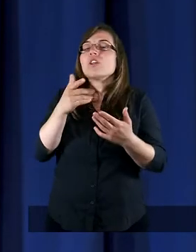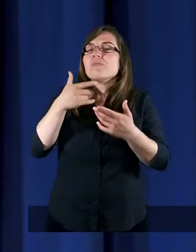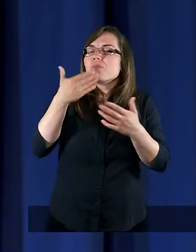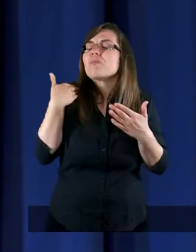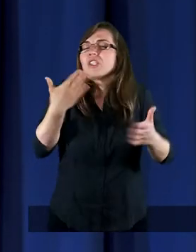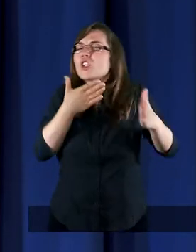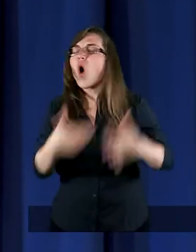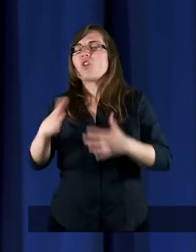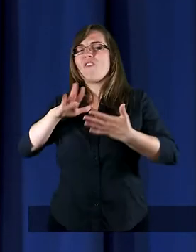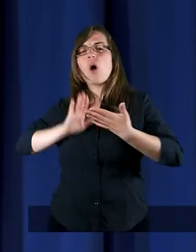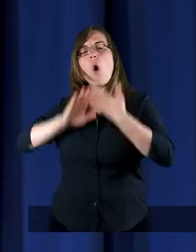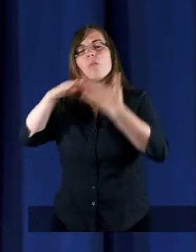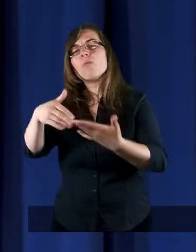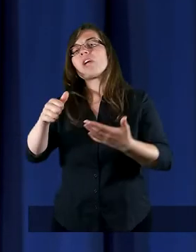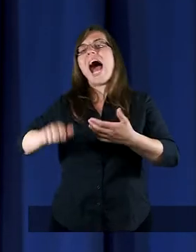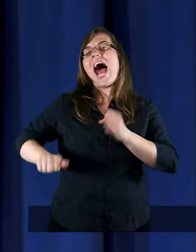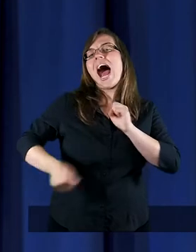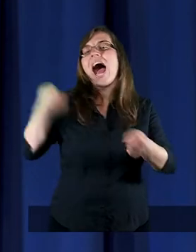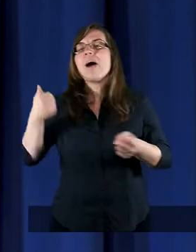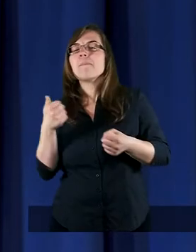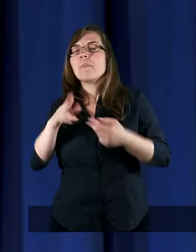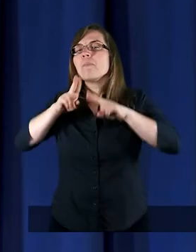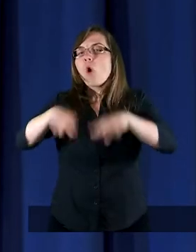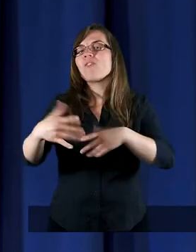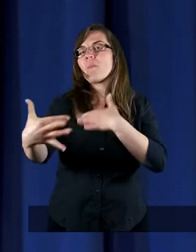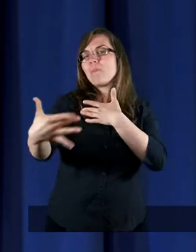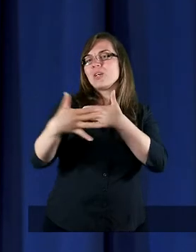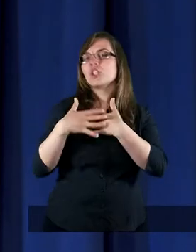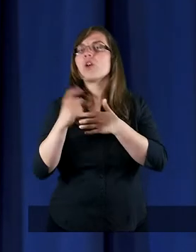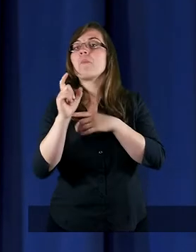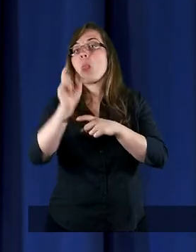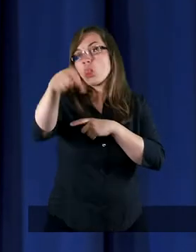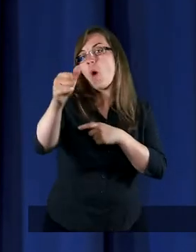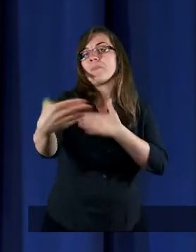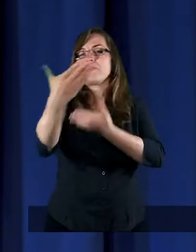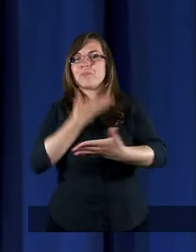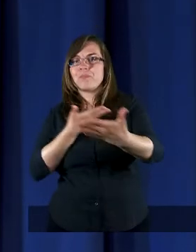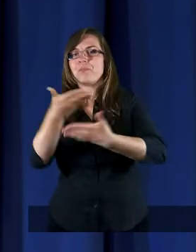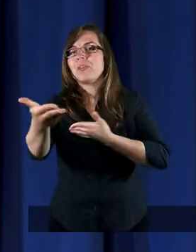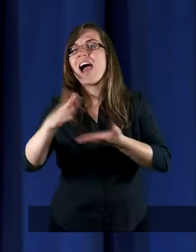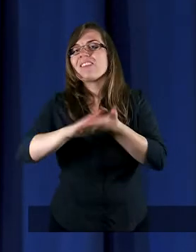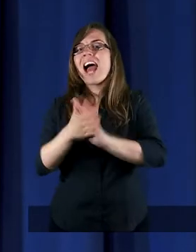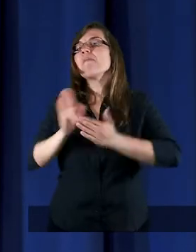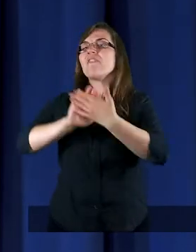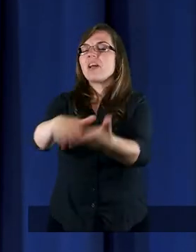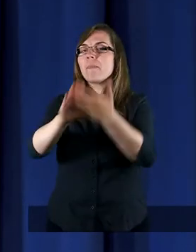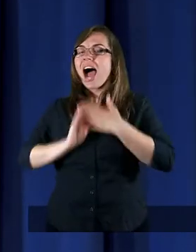zawsze być gotowy, aby pozwolić bliźniemu Tobie wybaczyć, Twoje przewinienia.